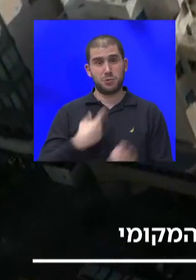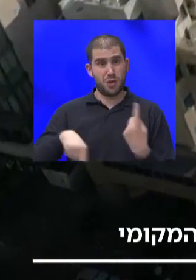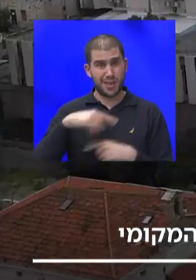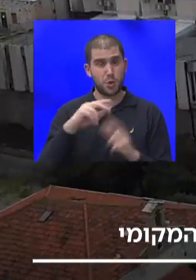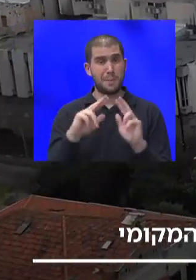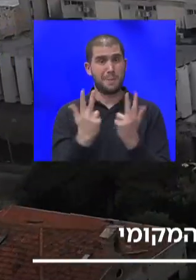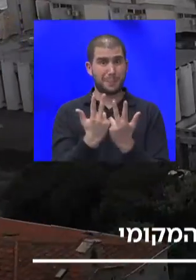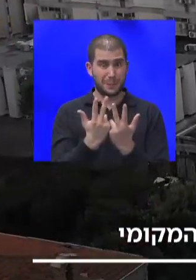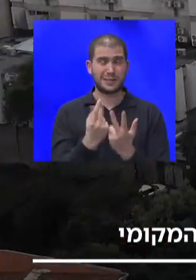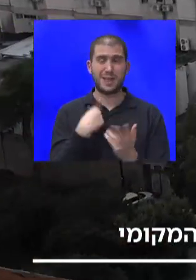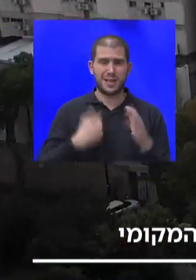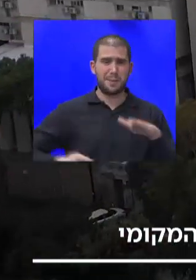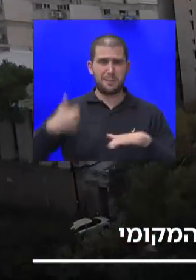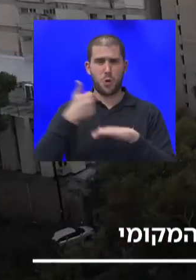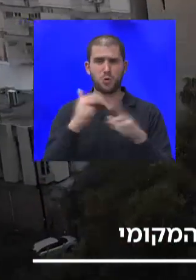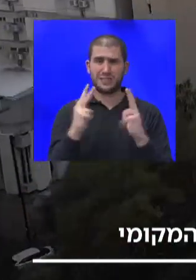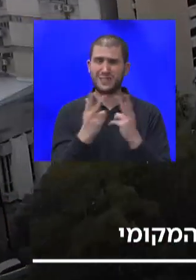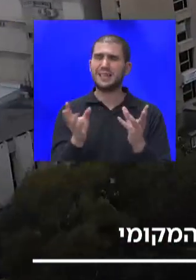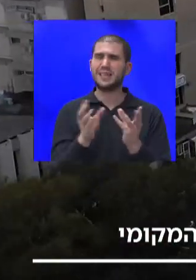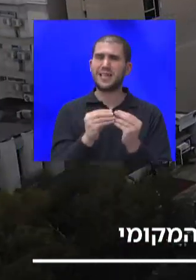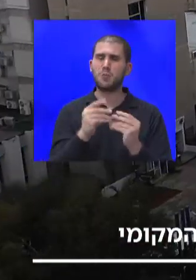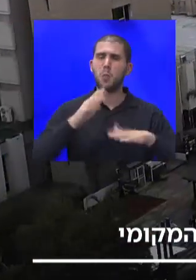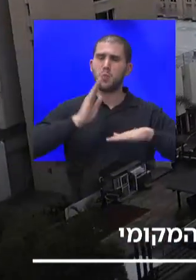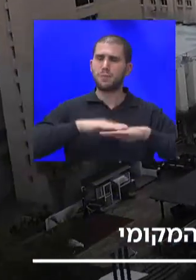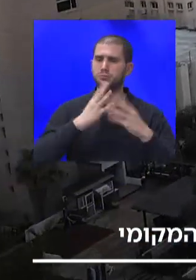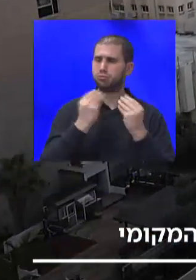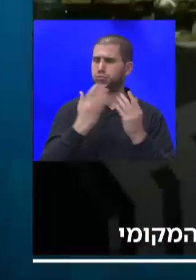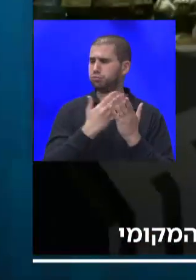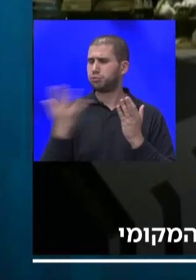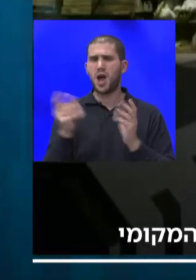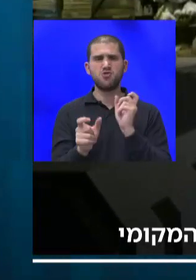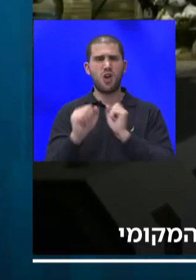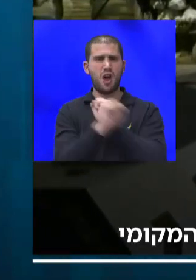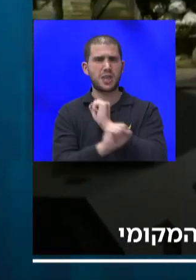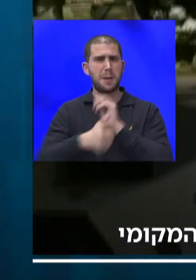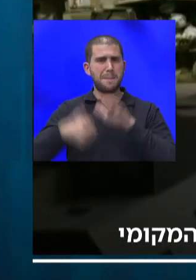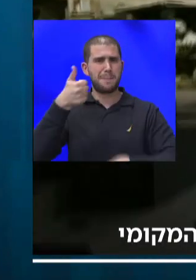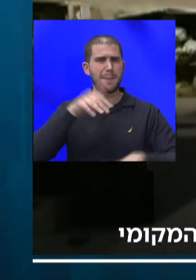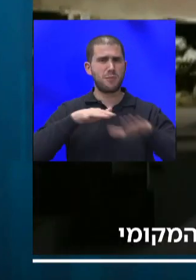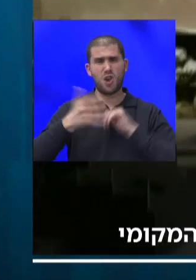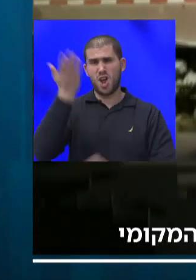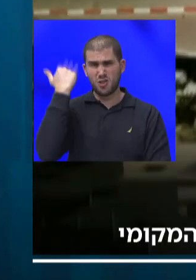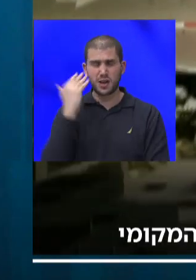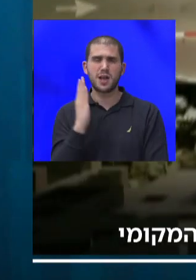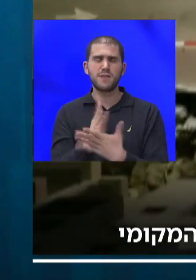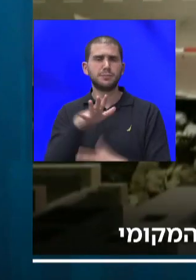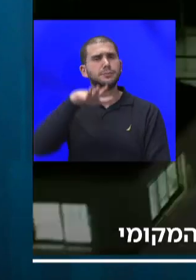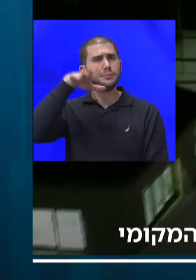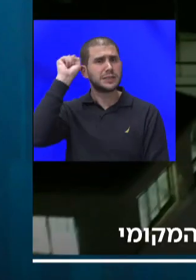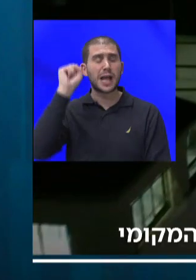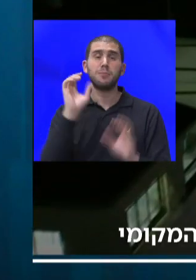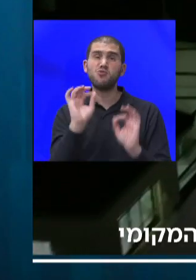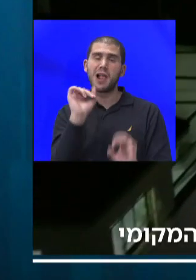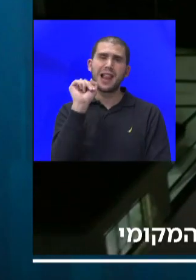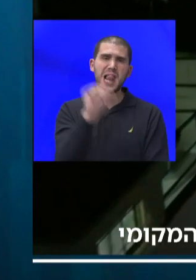הצוות, יחד עם מומחים רבים, אנשי אקדמיה, בחירי ממשל השעבה, הגענו למסקנה כדי להתגבר על הקושי